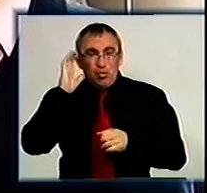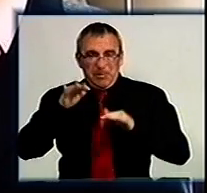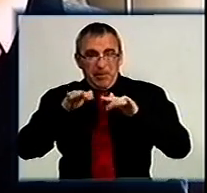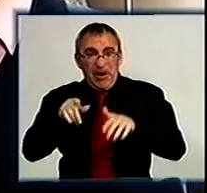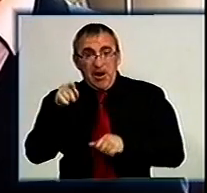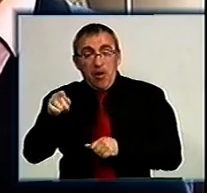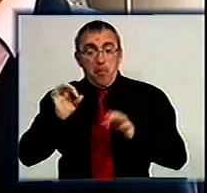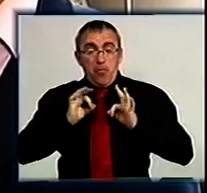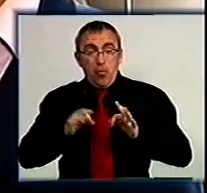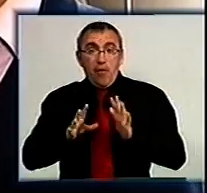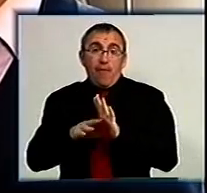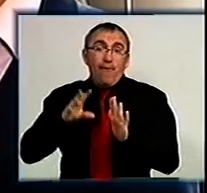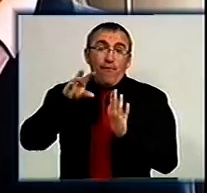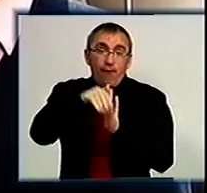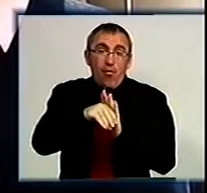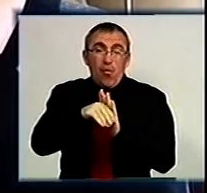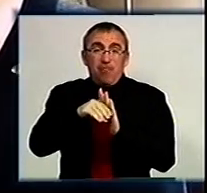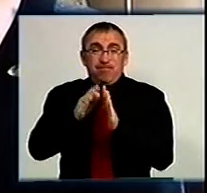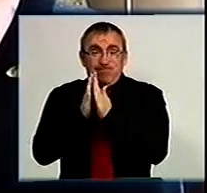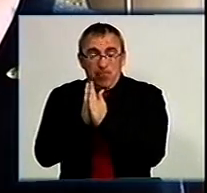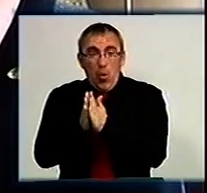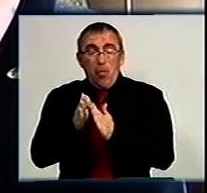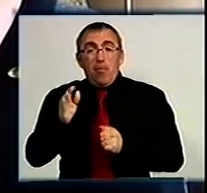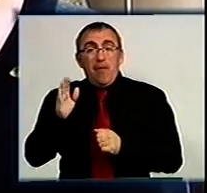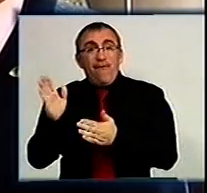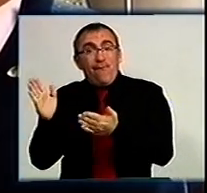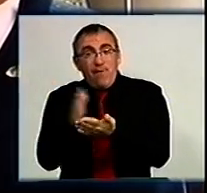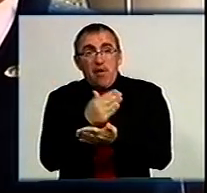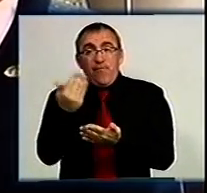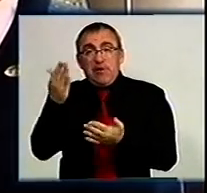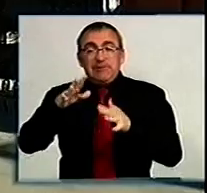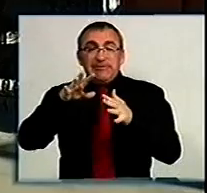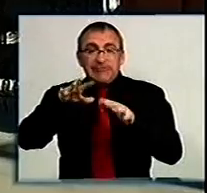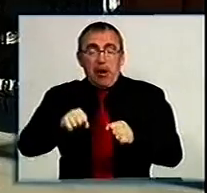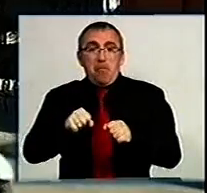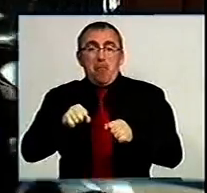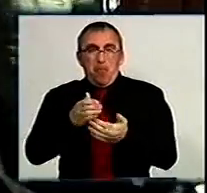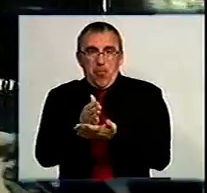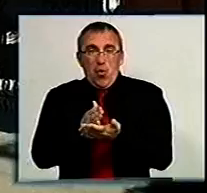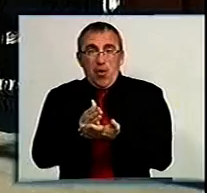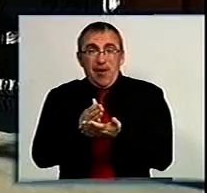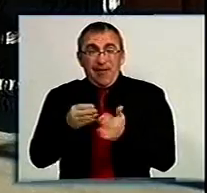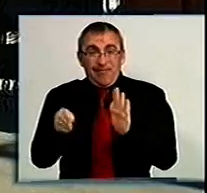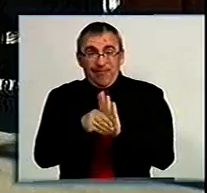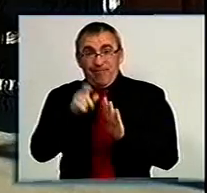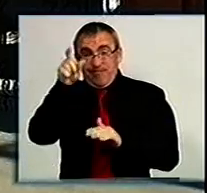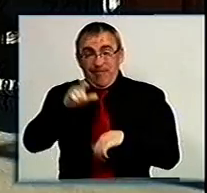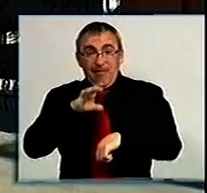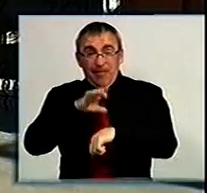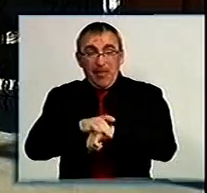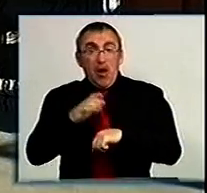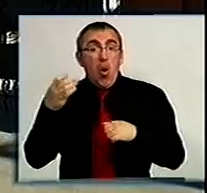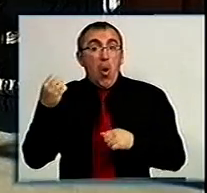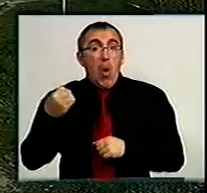прокурор вносить клопотання щодо відсторонення його від займаної посади. Факт хабарництва селищного голови жителів